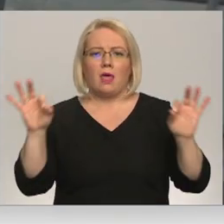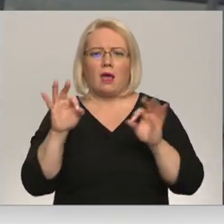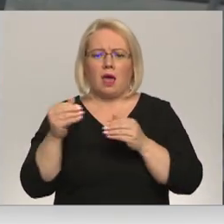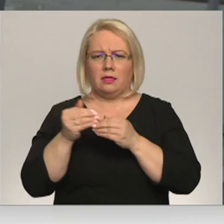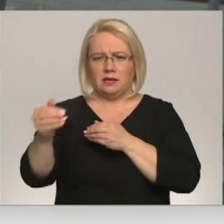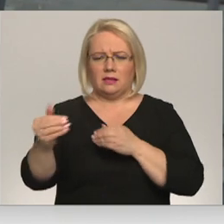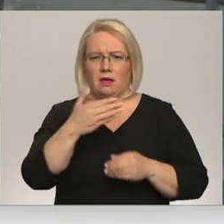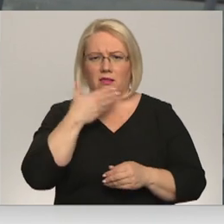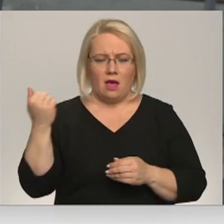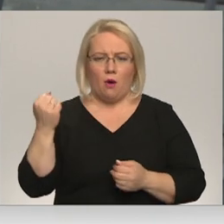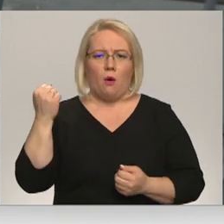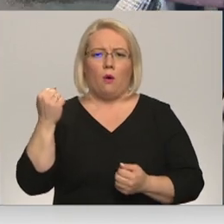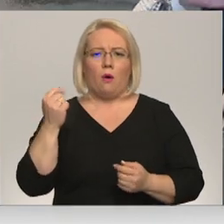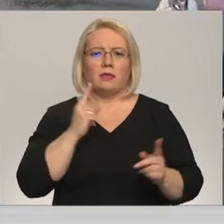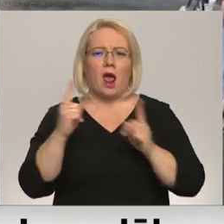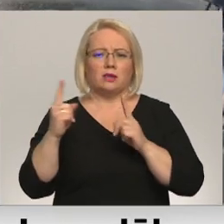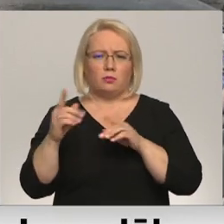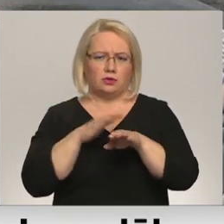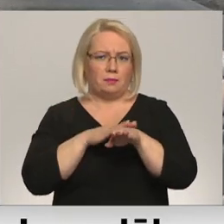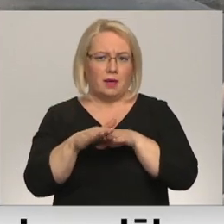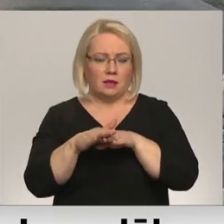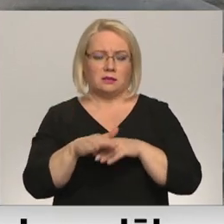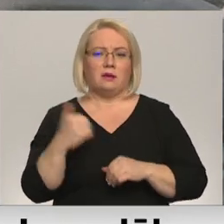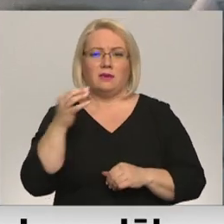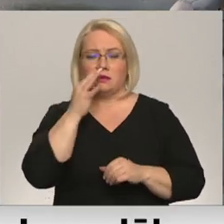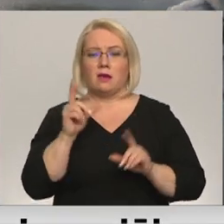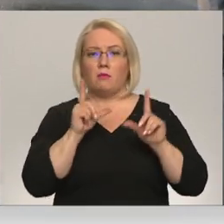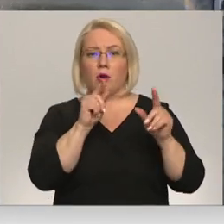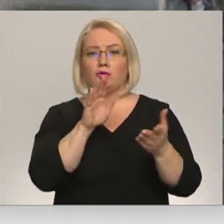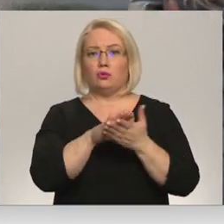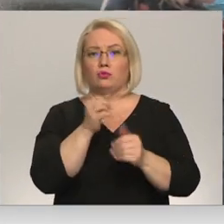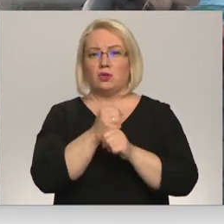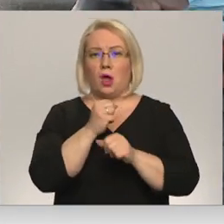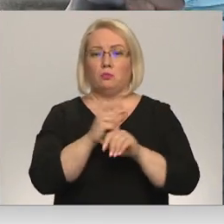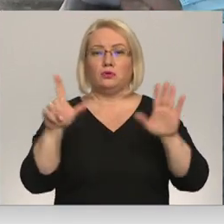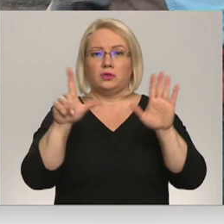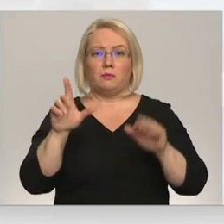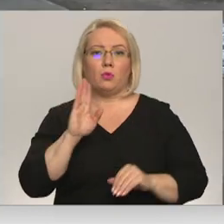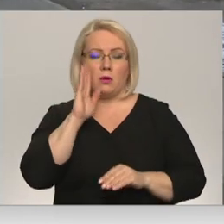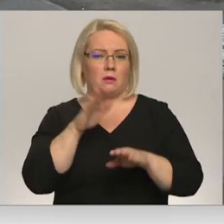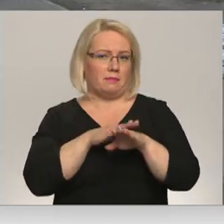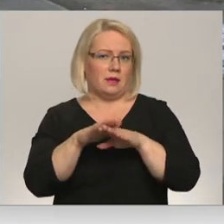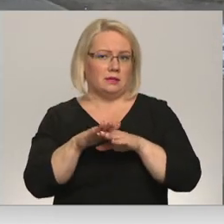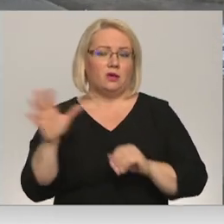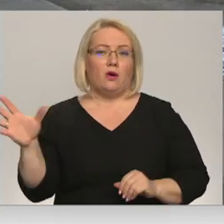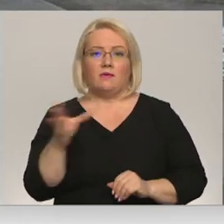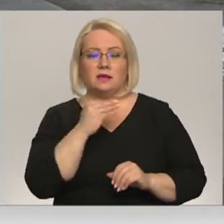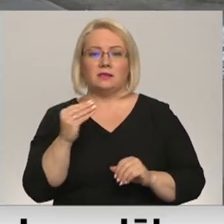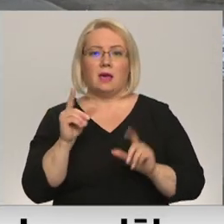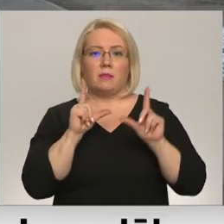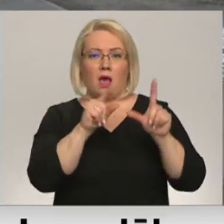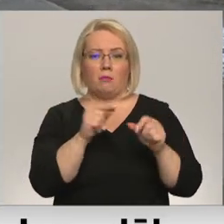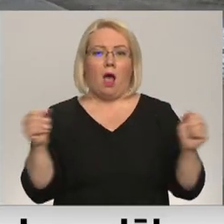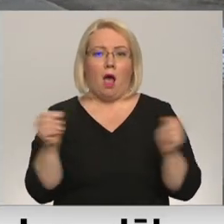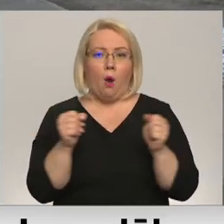Transporta līdzekļa ir diezgan pilni. Brausot uz darbu, un arī ap septiņiem ir pilns. Visiem jābraus, ir augste,